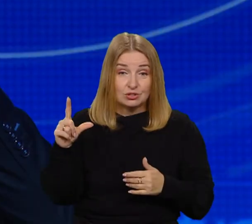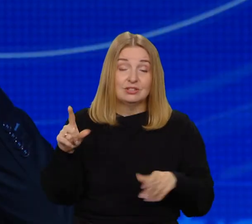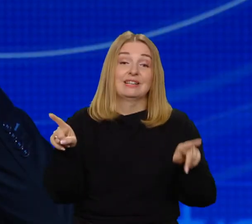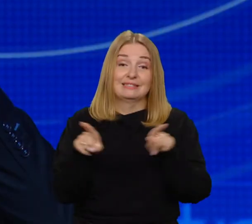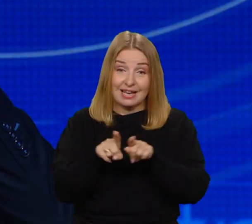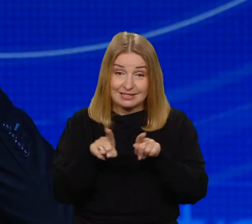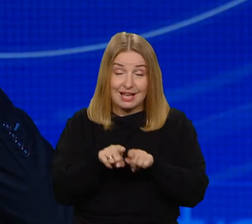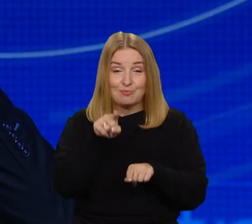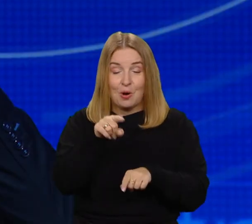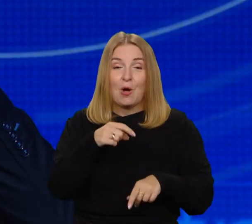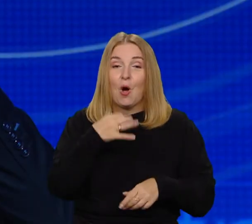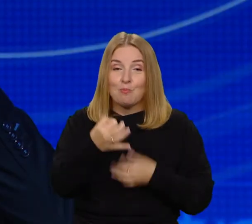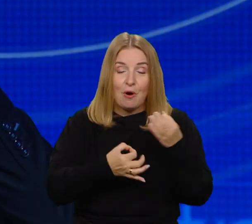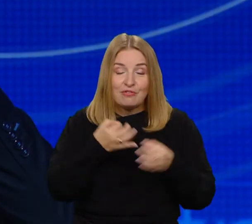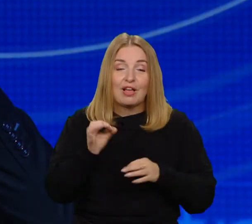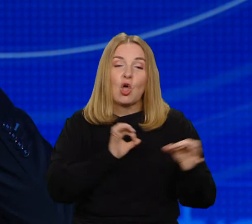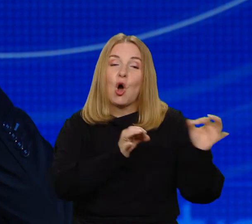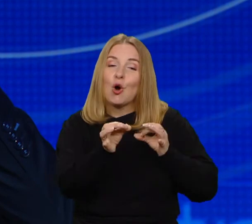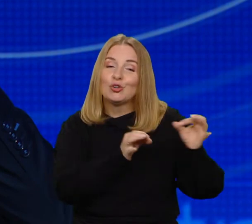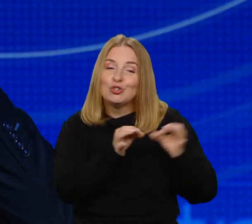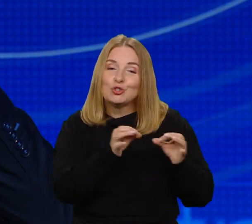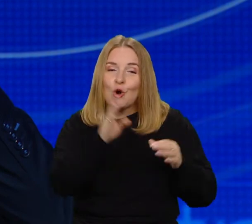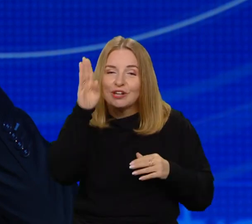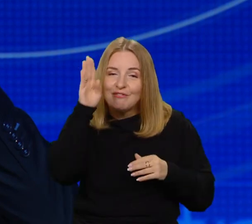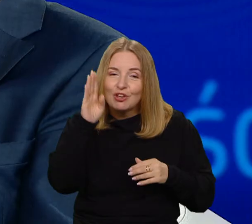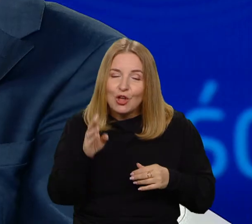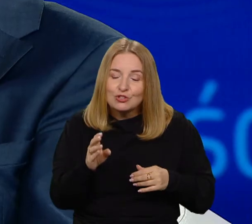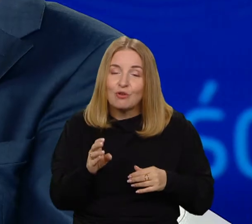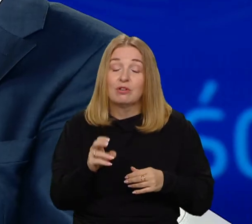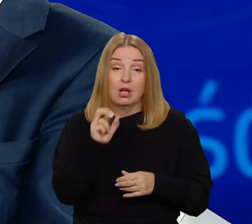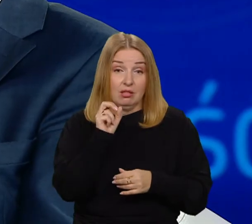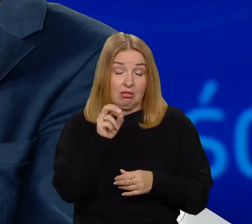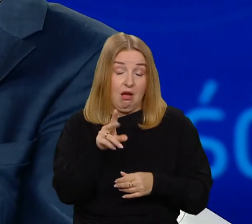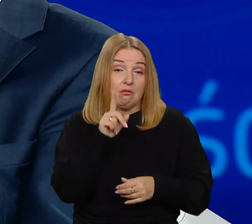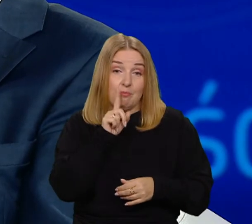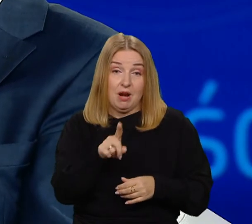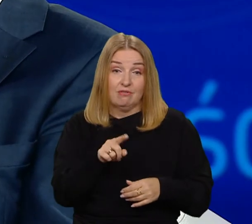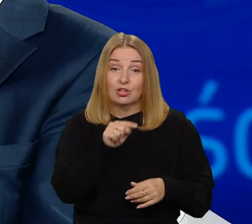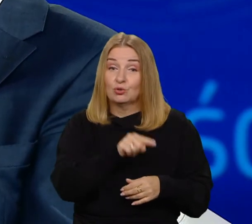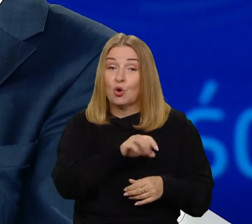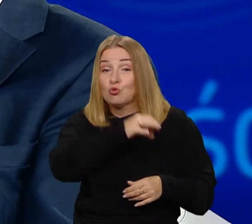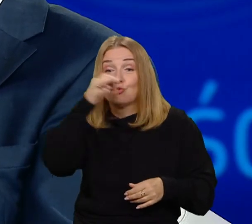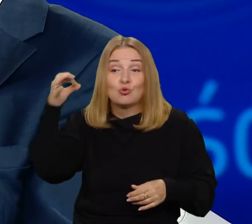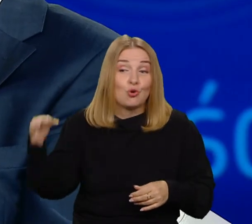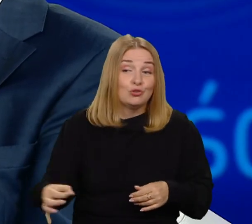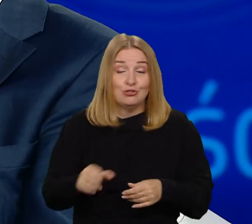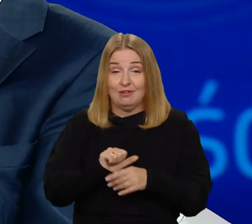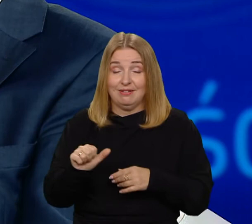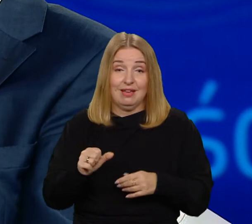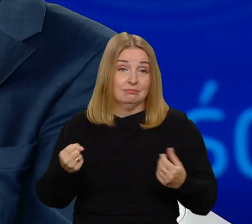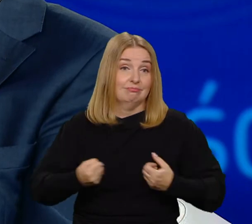starożytnych filozofów i słusznie, bo to są myśli, które nas inspirują do dzisiaj.